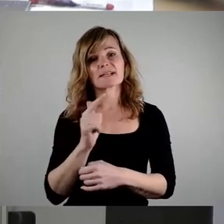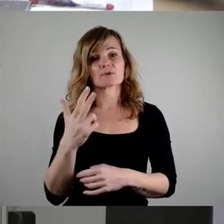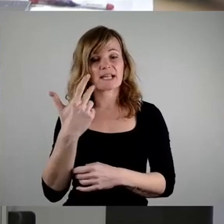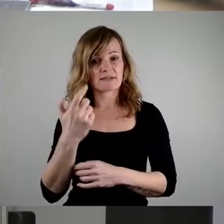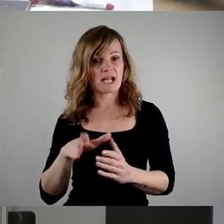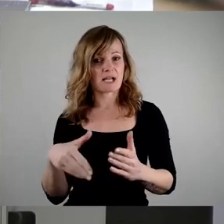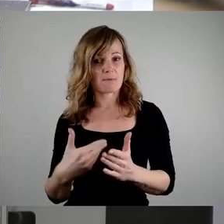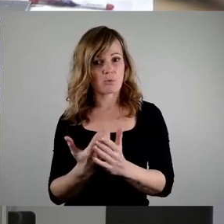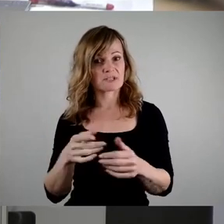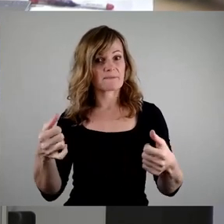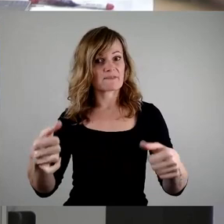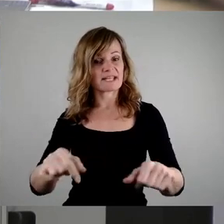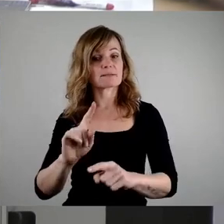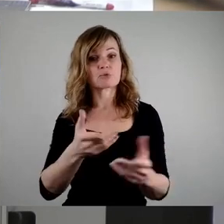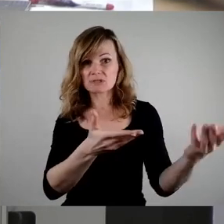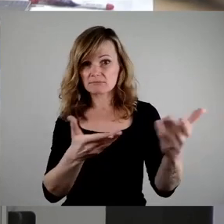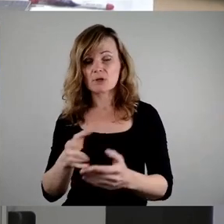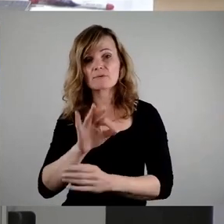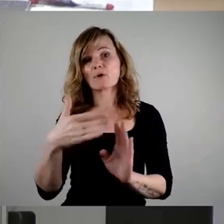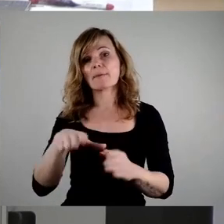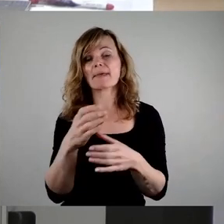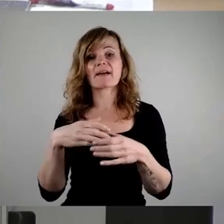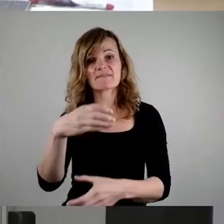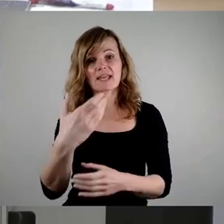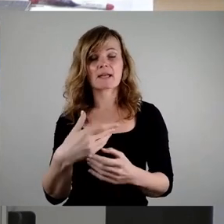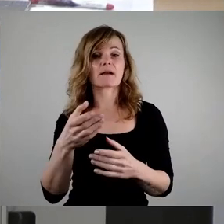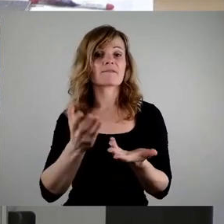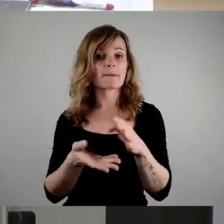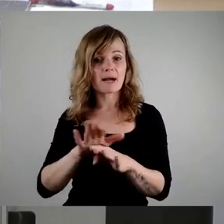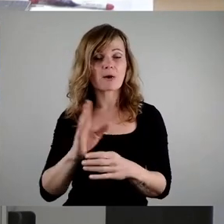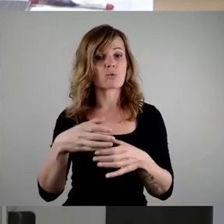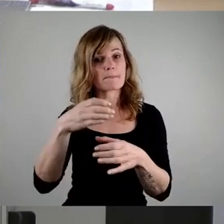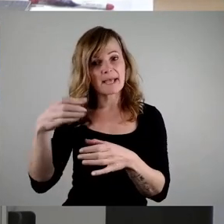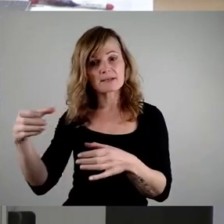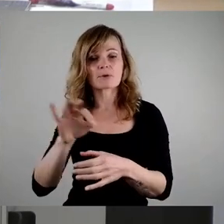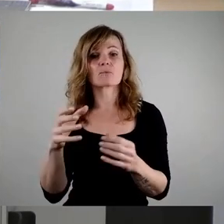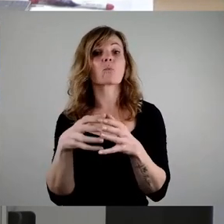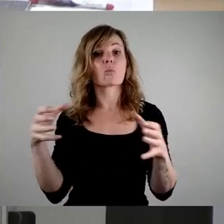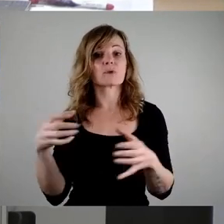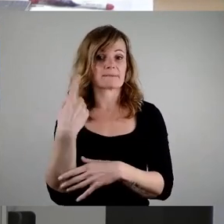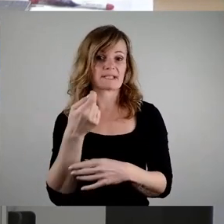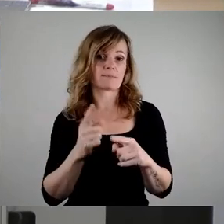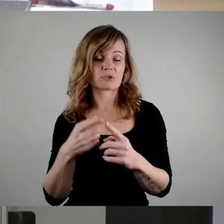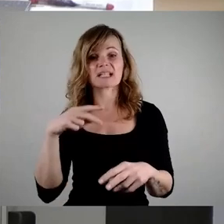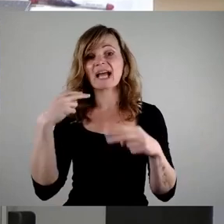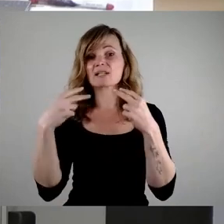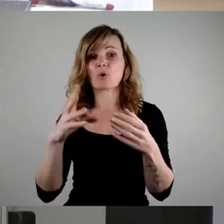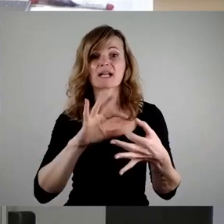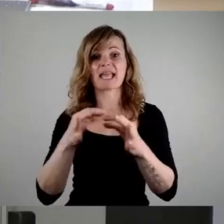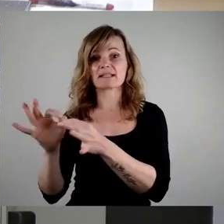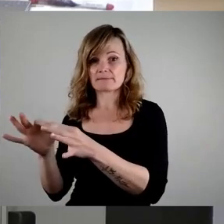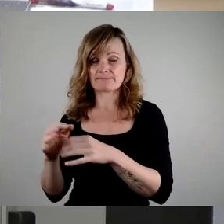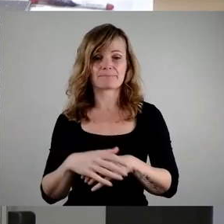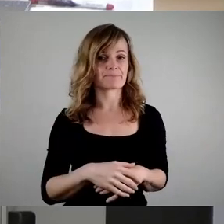Mehrwegverpackungen und Becher für große Betriebe und Restaurantketten. Einen alternativen